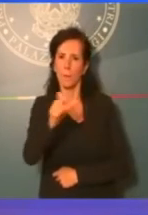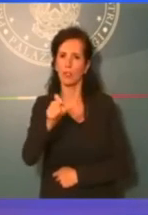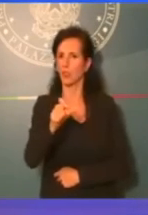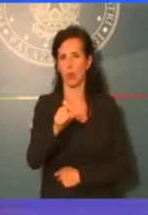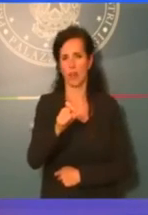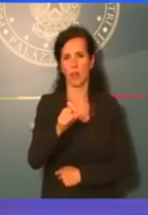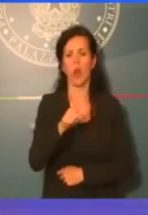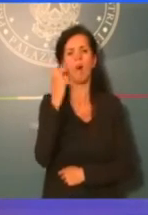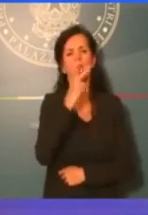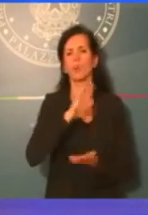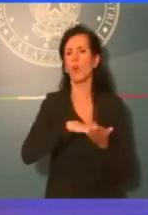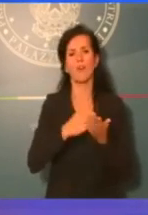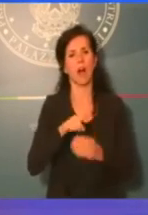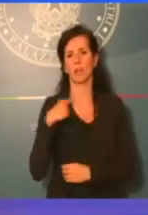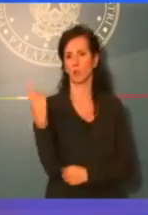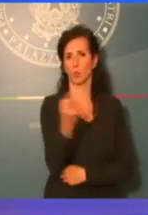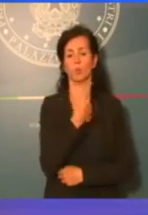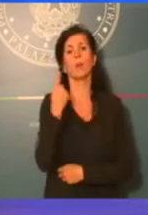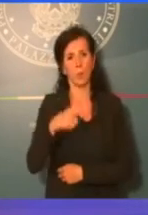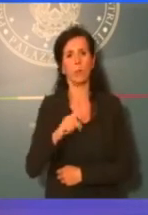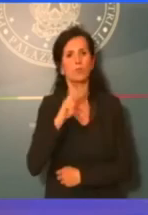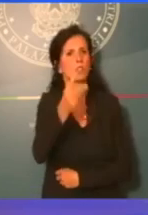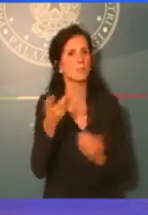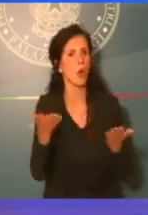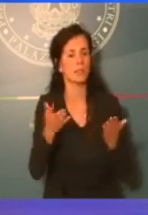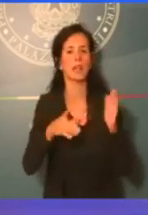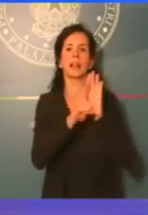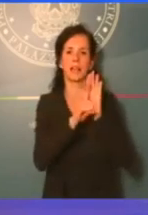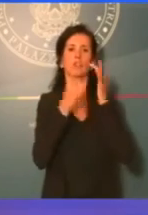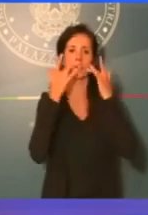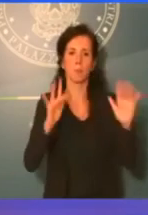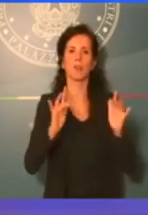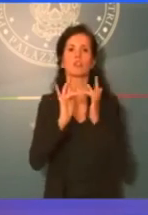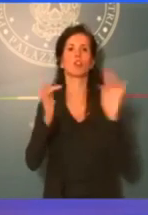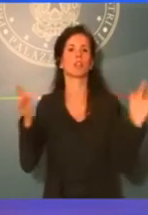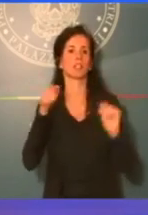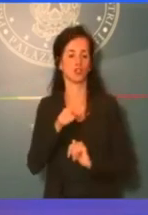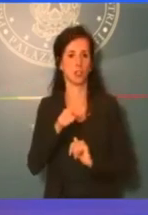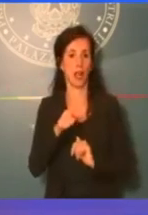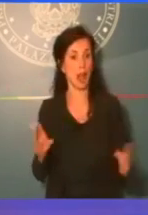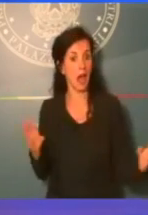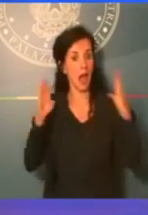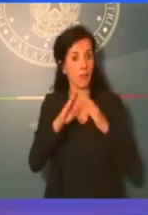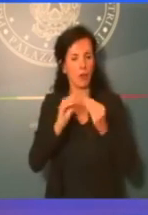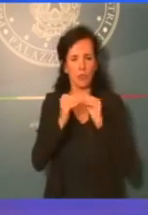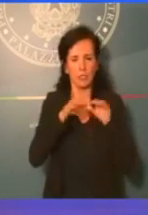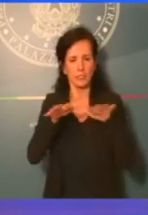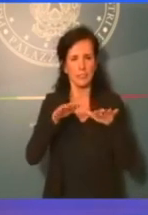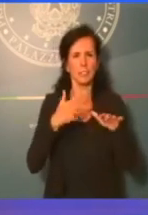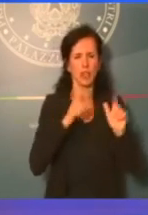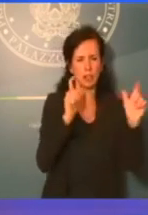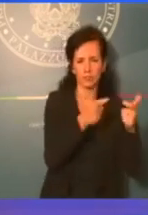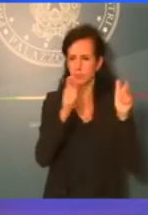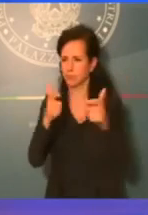crediamo che la risposta sia al decreto semplificazione e innovazione digitale, che affronta in modo radicale tanti gangli dell'apparato